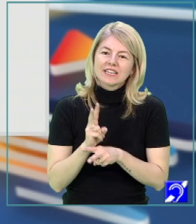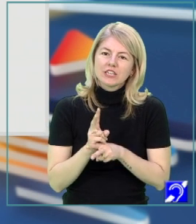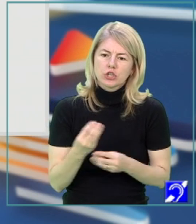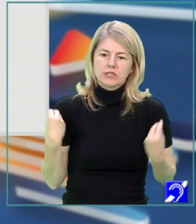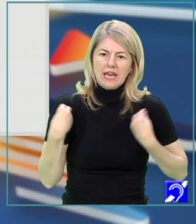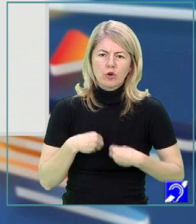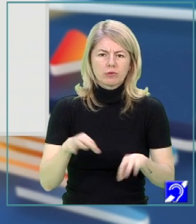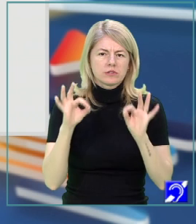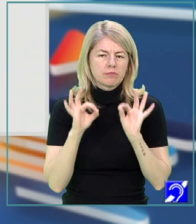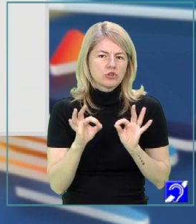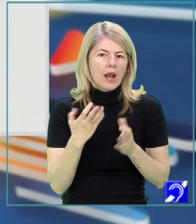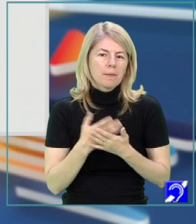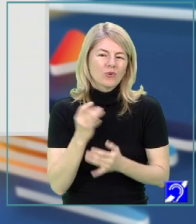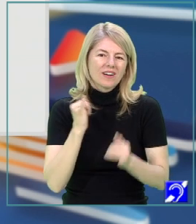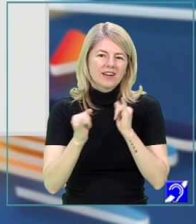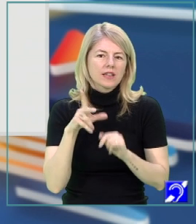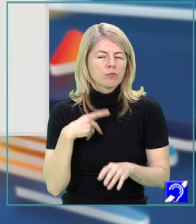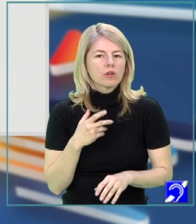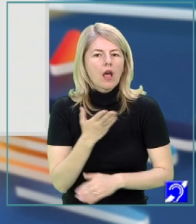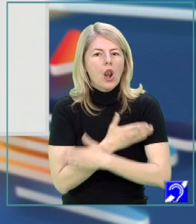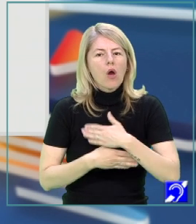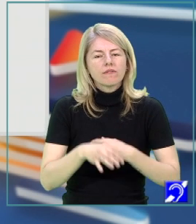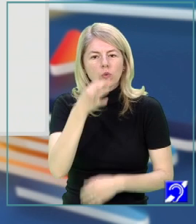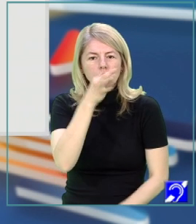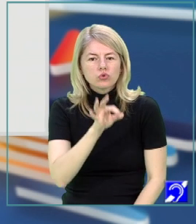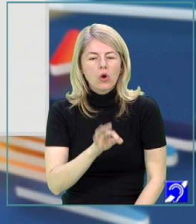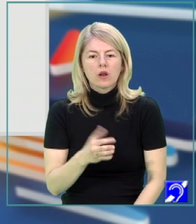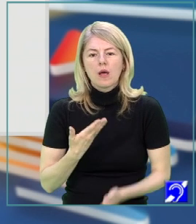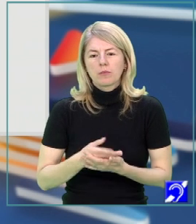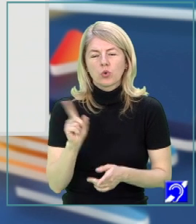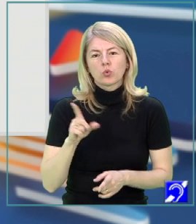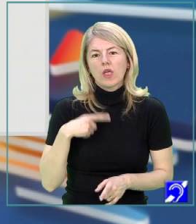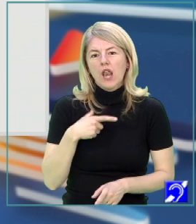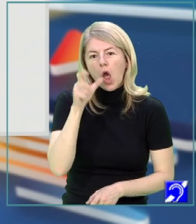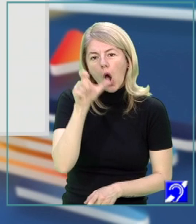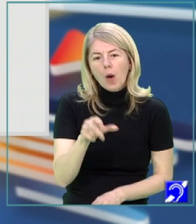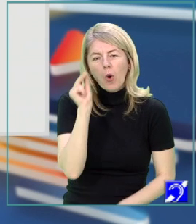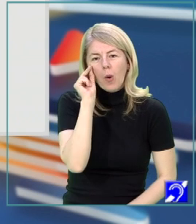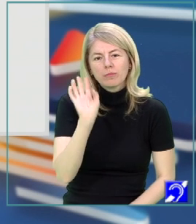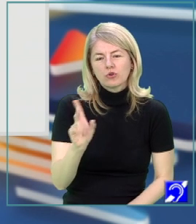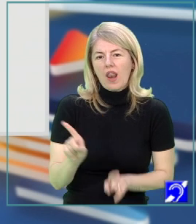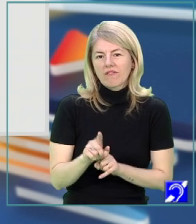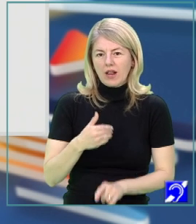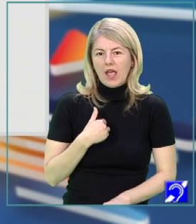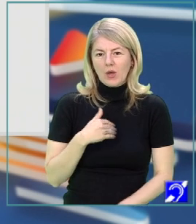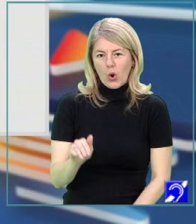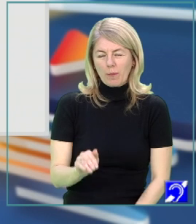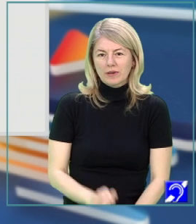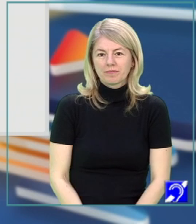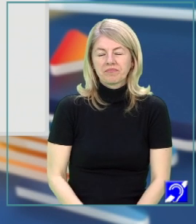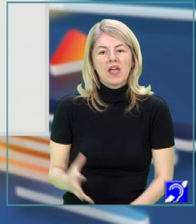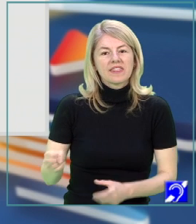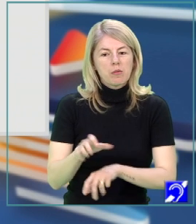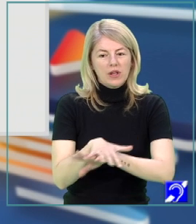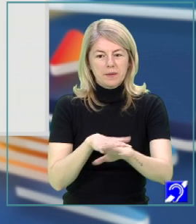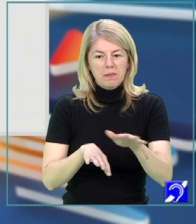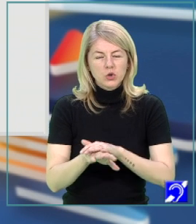echipăm așa cum se cade, căci în grădină te puteai răni foarte ușor, mai ales dacă nu erai om de-al locului, așa cum nu păream eu. Ne-am luat